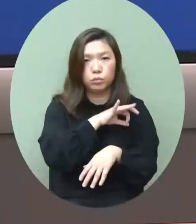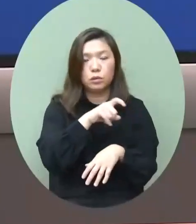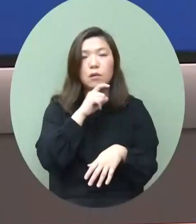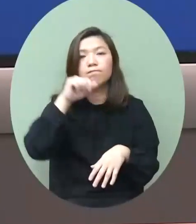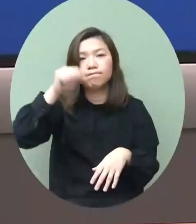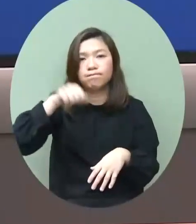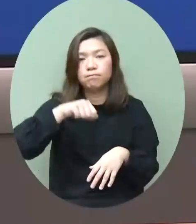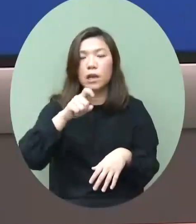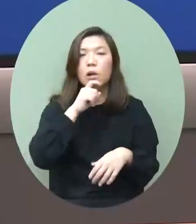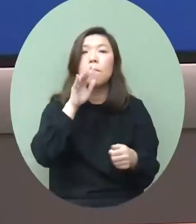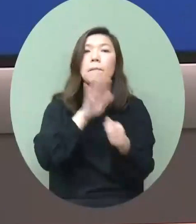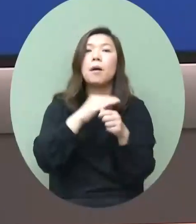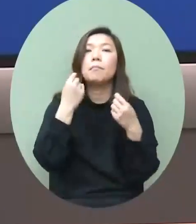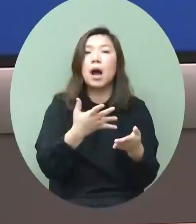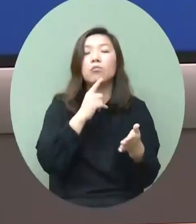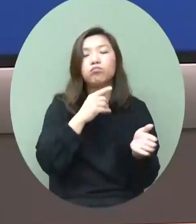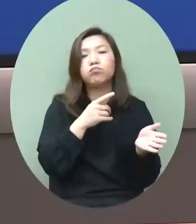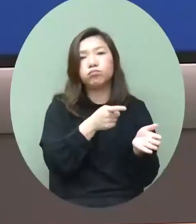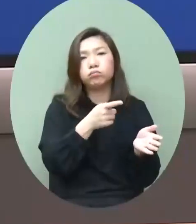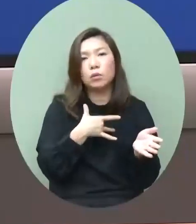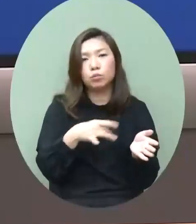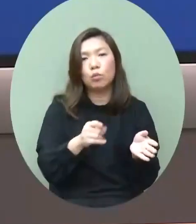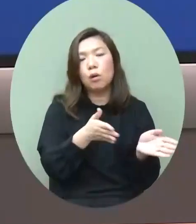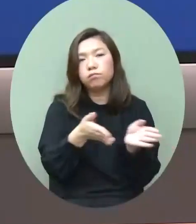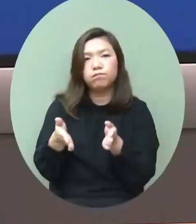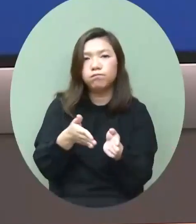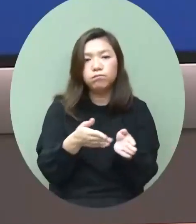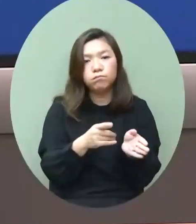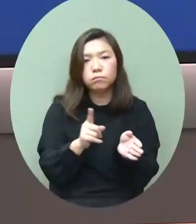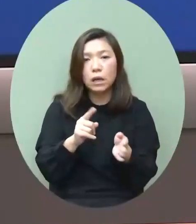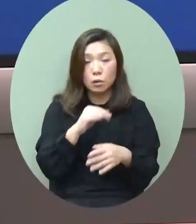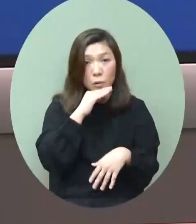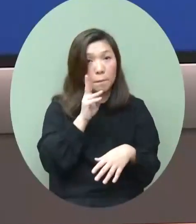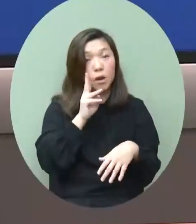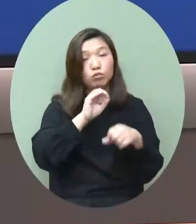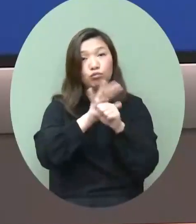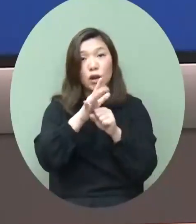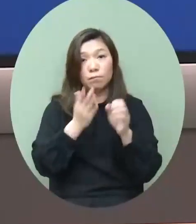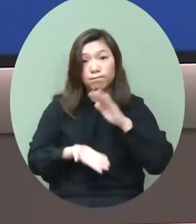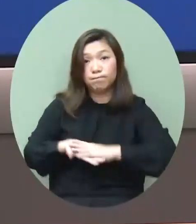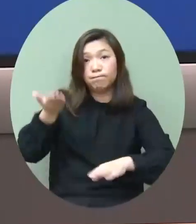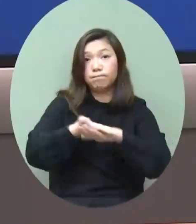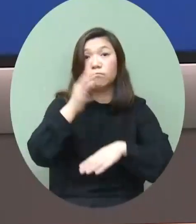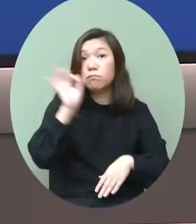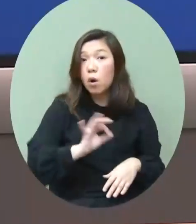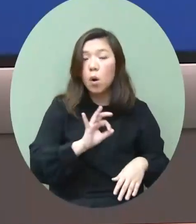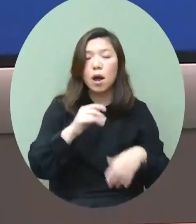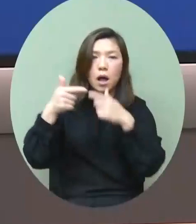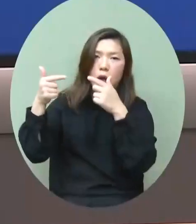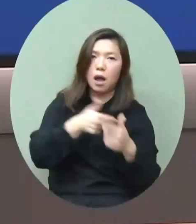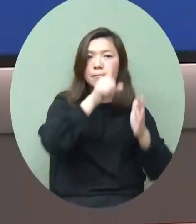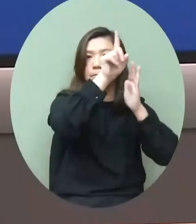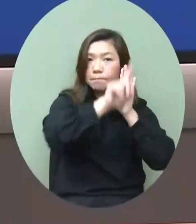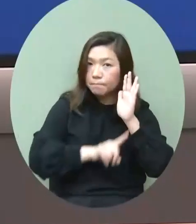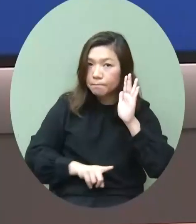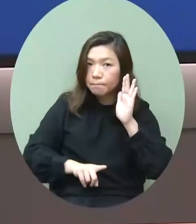是對他們很有用的路線圖就是說如果疫情是不反彈是繼續持下